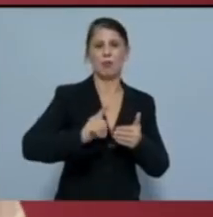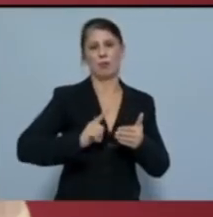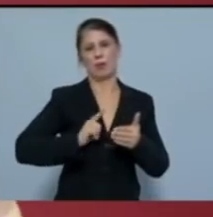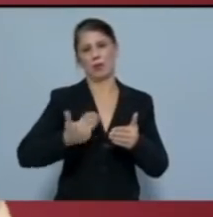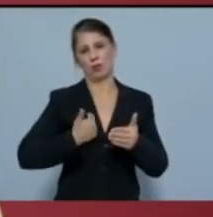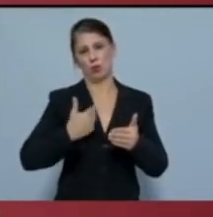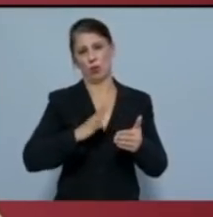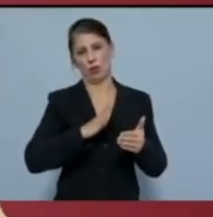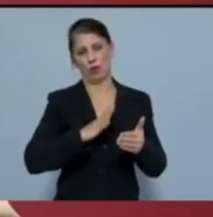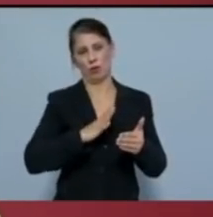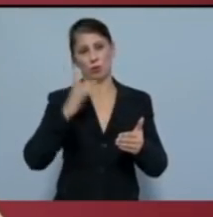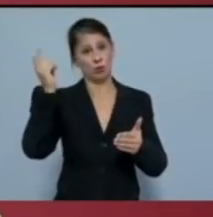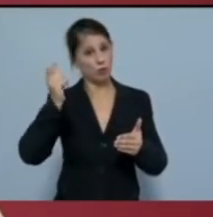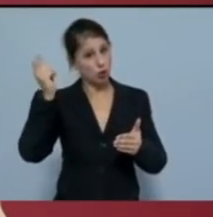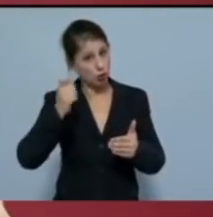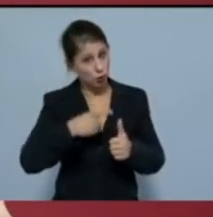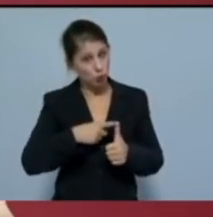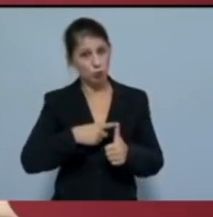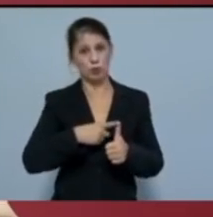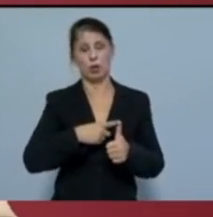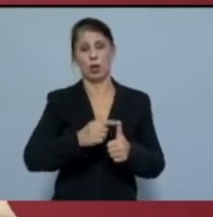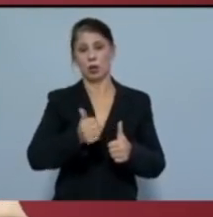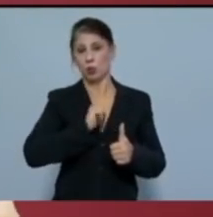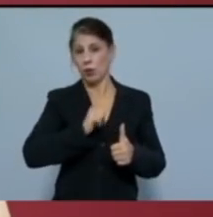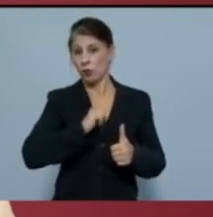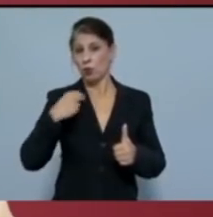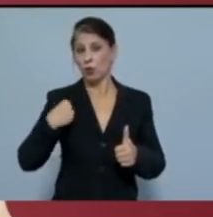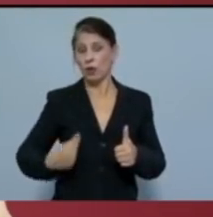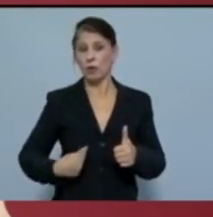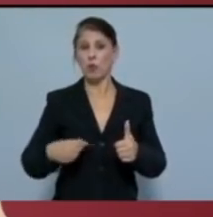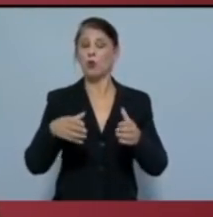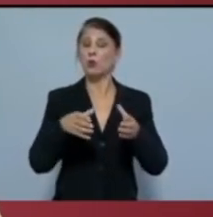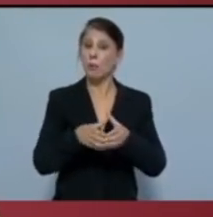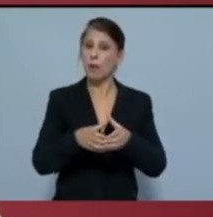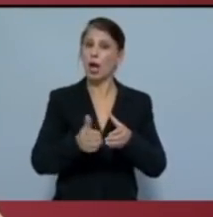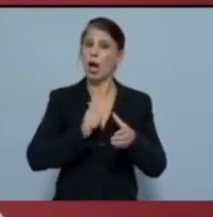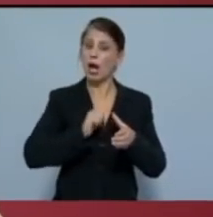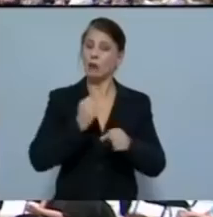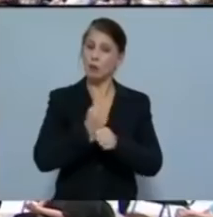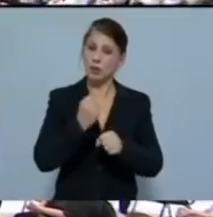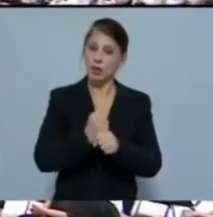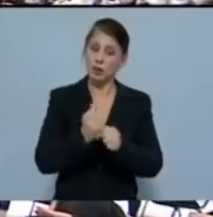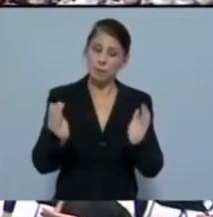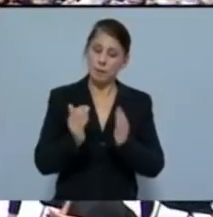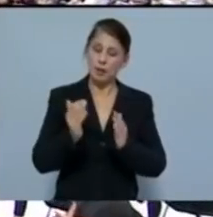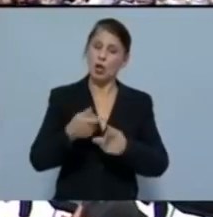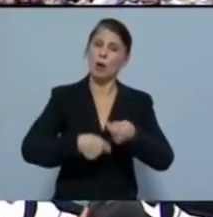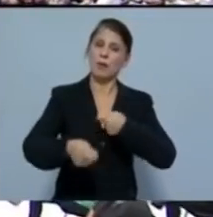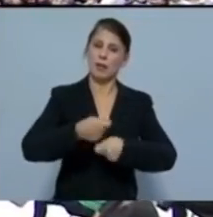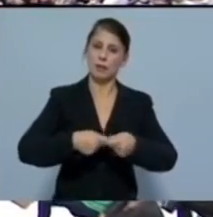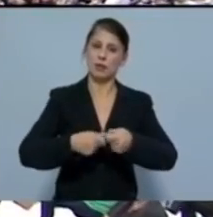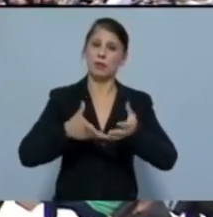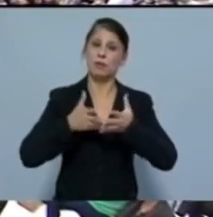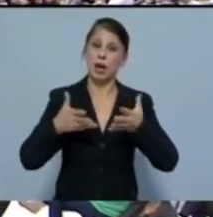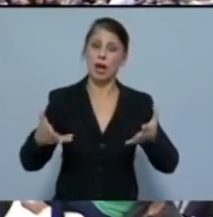νεολαία, τους μισθωτούς του ιδιωτικού και δημόσιου τομέα, τους αυτοαπασχολούμενους μικροεπιχειρηματίες, τη